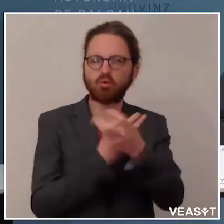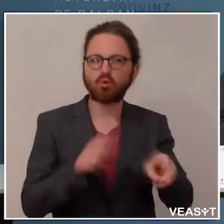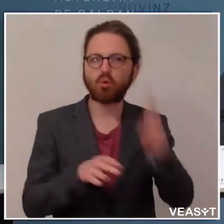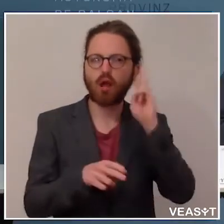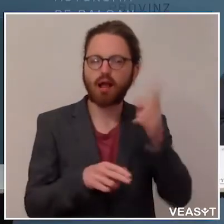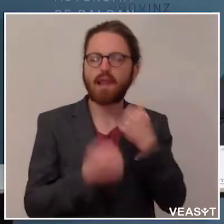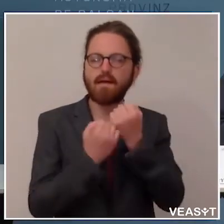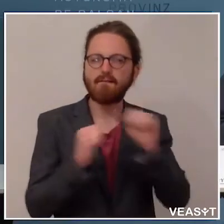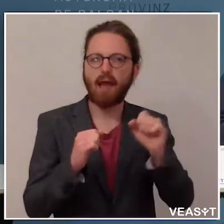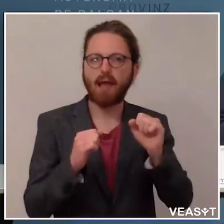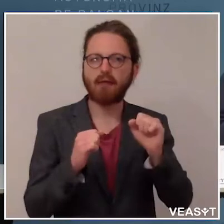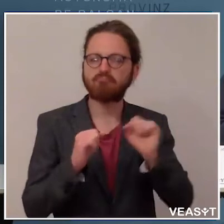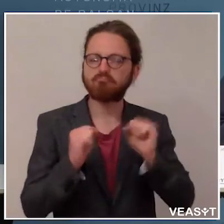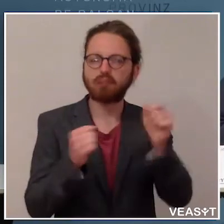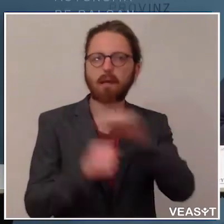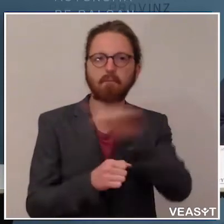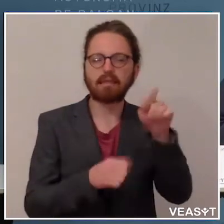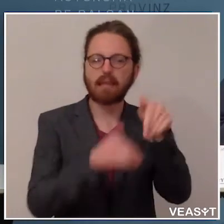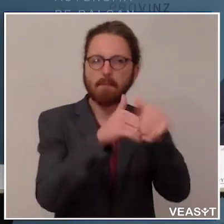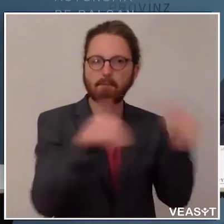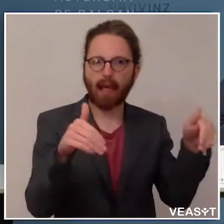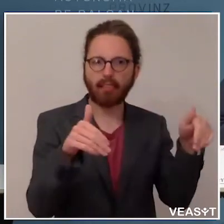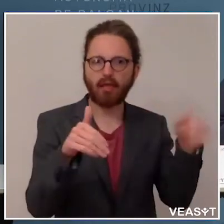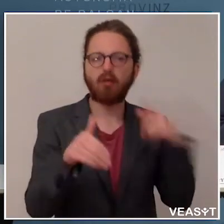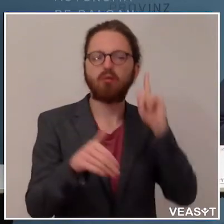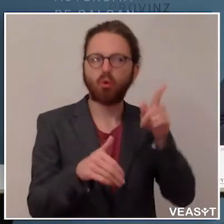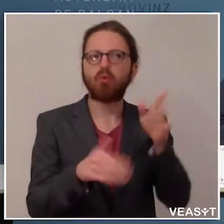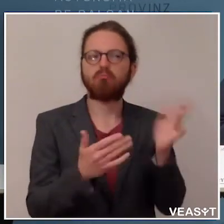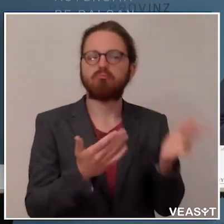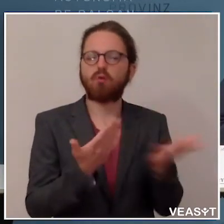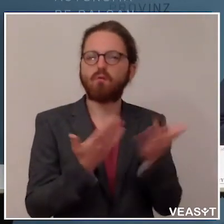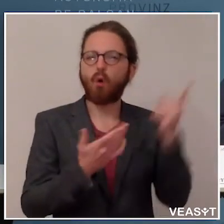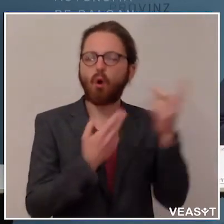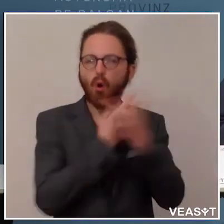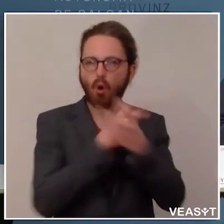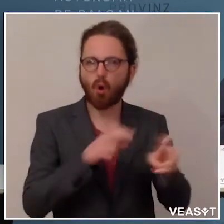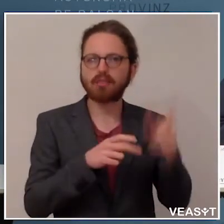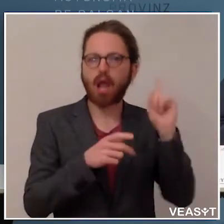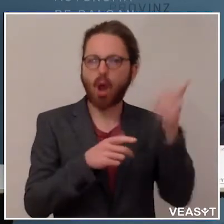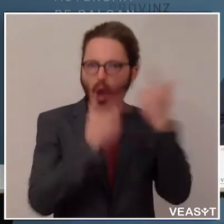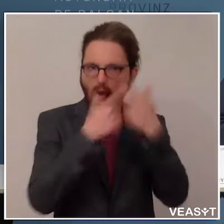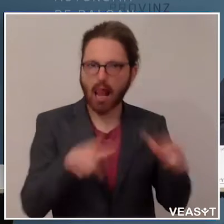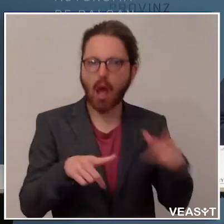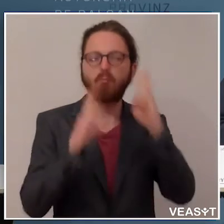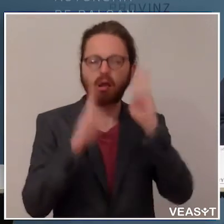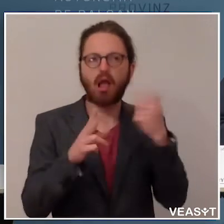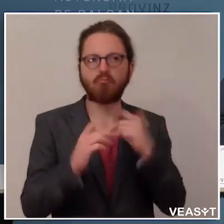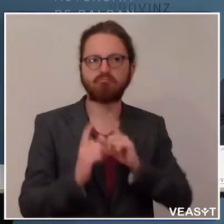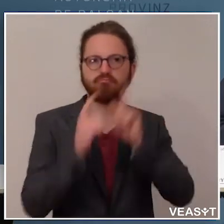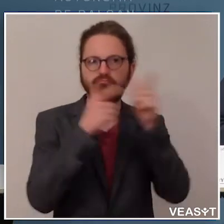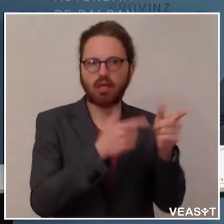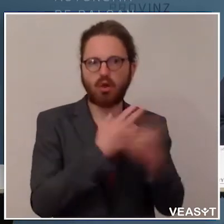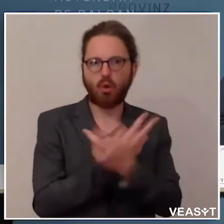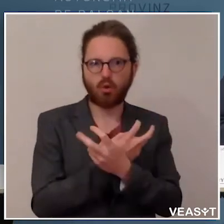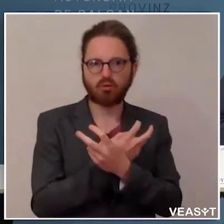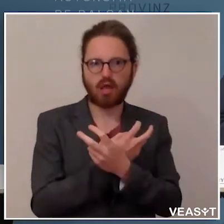bewegt. Und in all jenen Fällen, wo Österreich es erlaubt, natürlich auch den Übertritt nach Österreich macht. Er einreist immer